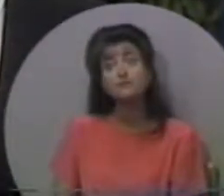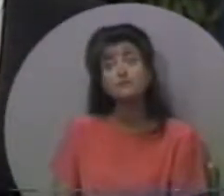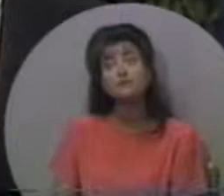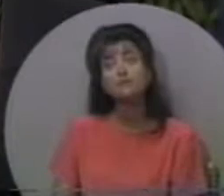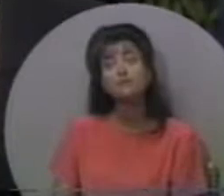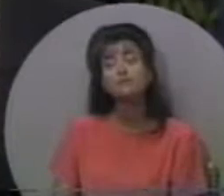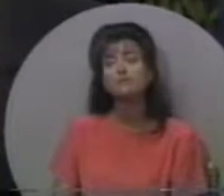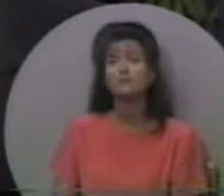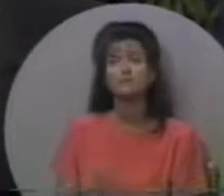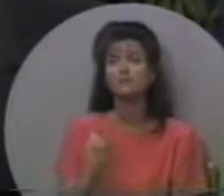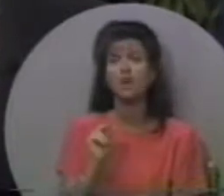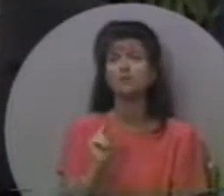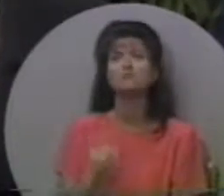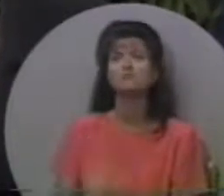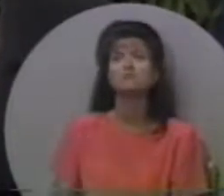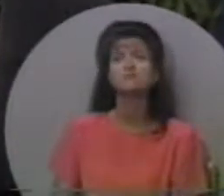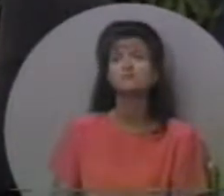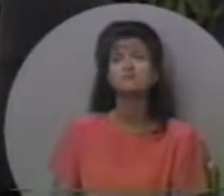Ні.